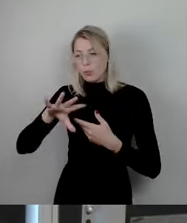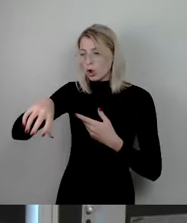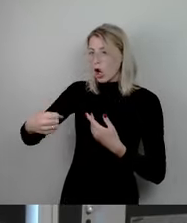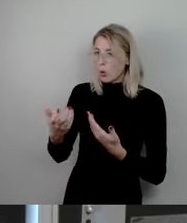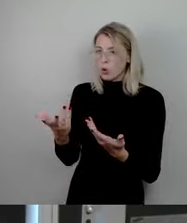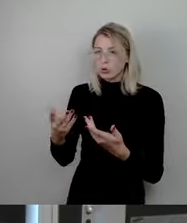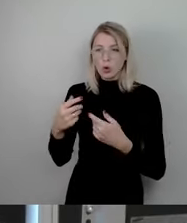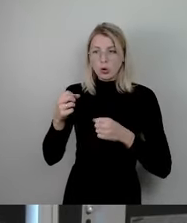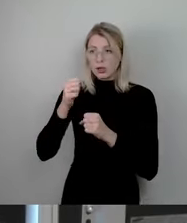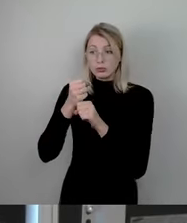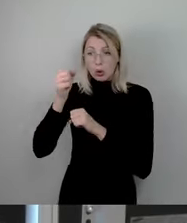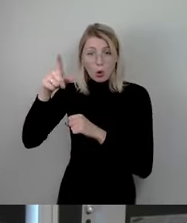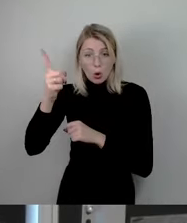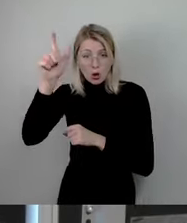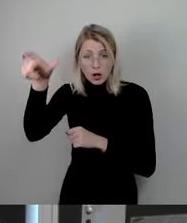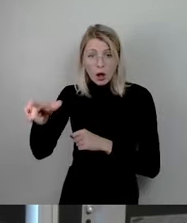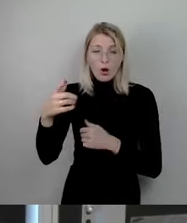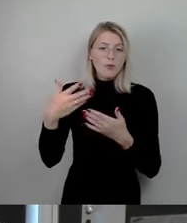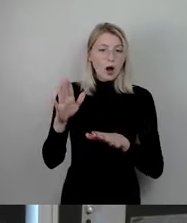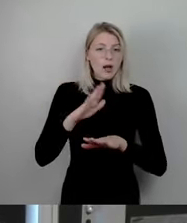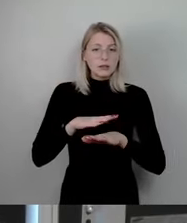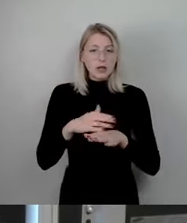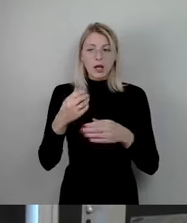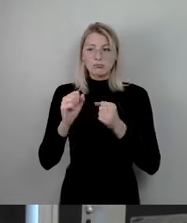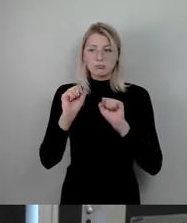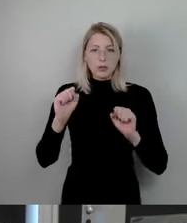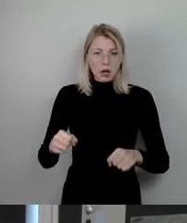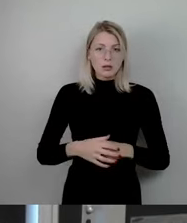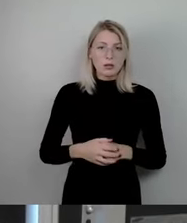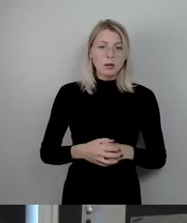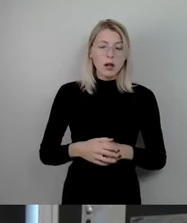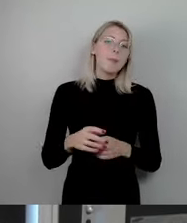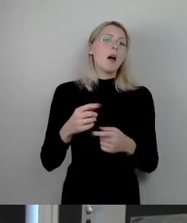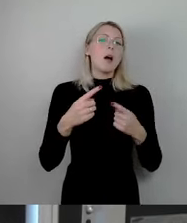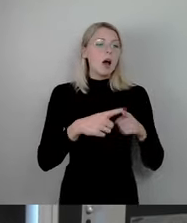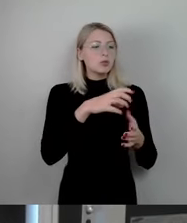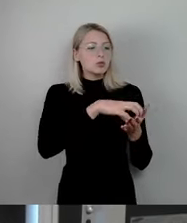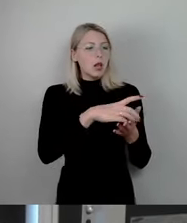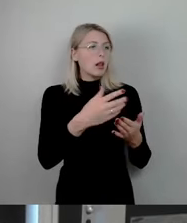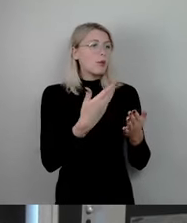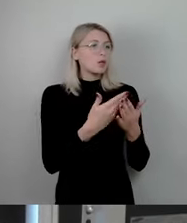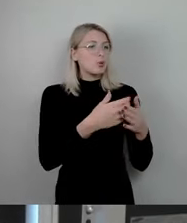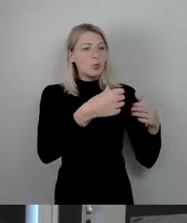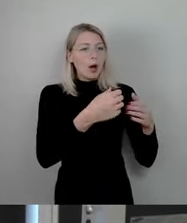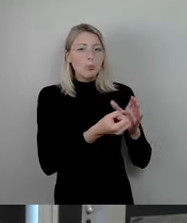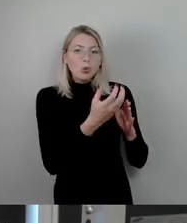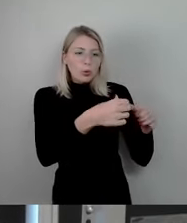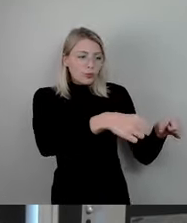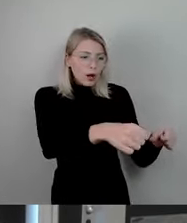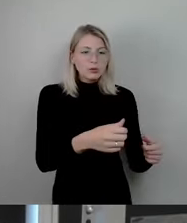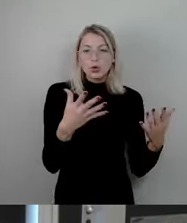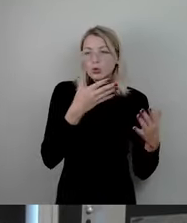bedrohen. das ist wie eine Freizeitbeschäftigung. wenn sie es dort nicht machen, an anderer Stelle gehen sie dann vielleicht Blumenpflanzen in der Stadt oder singen schöne Lieder.